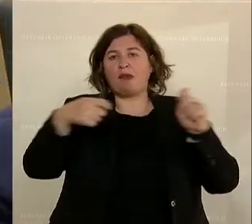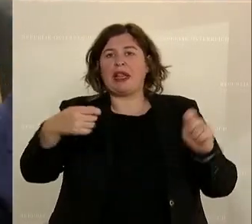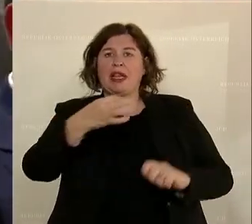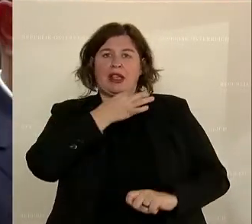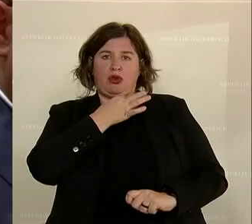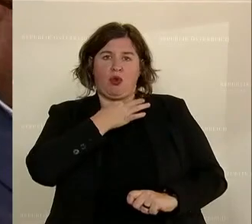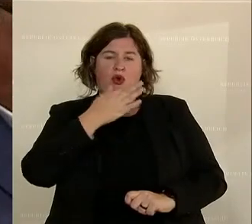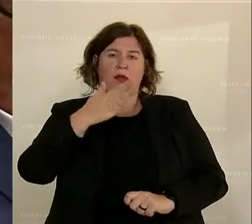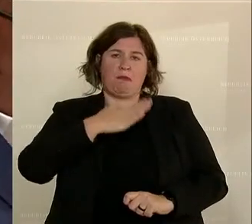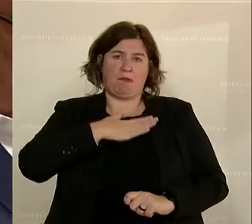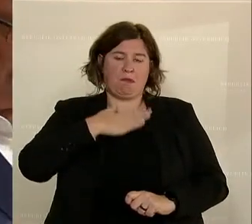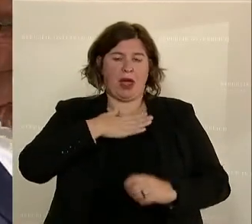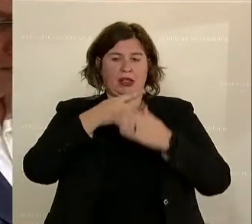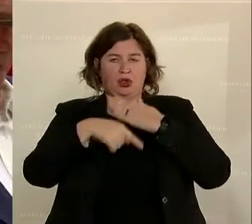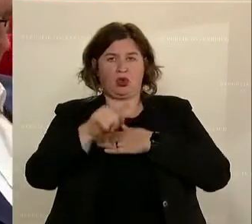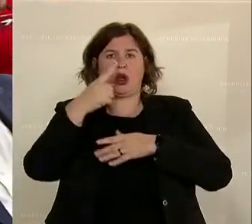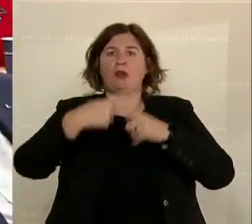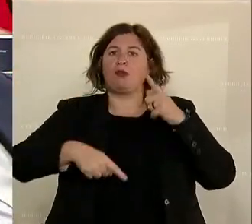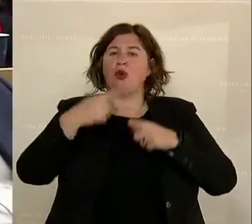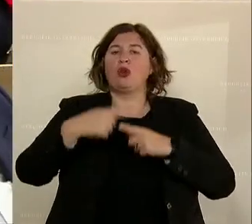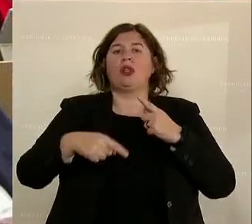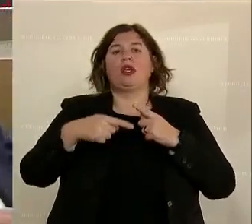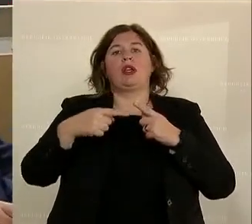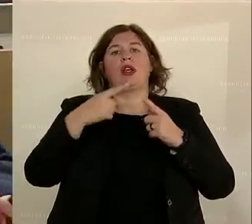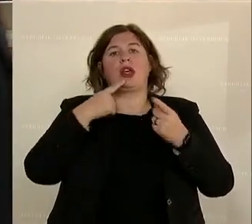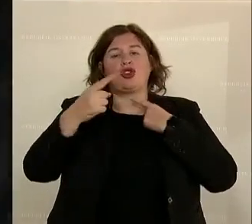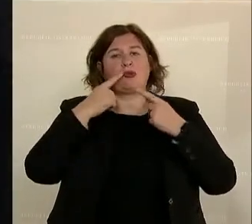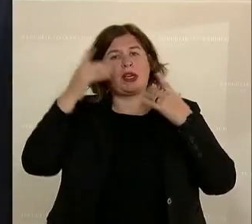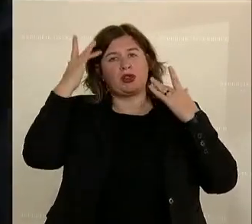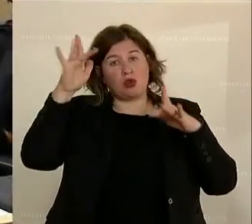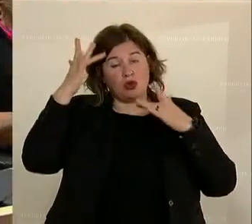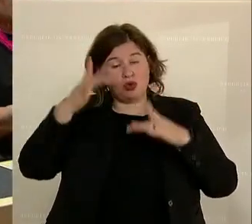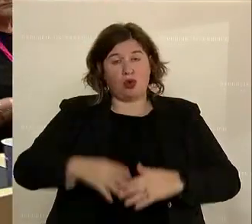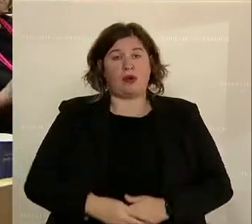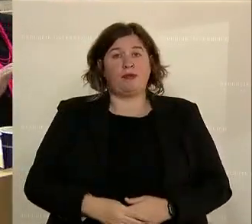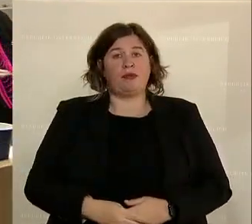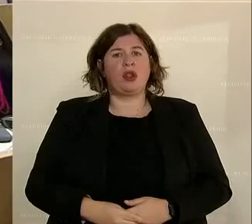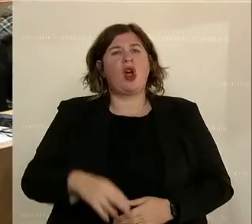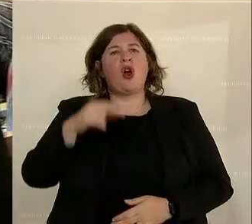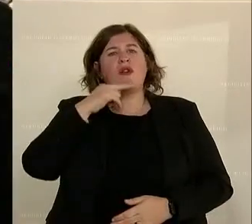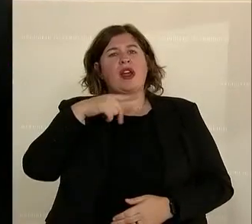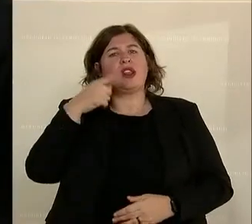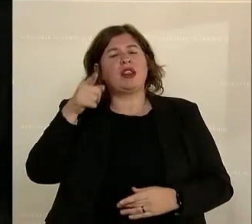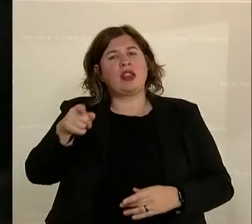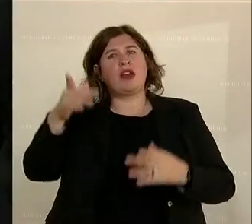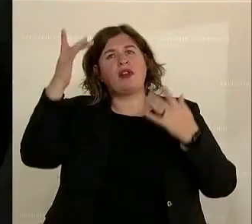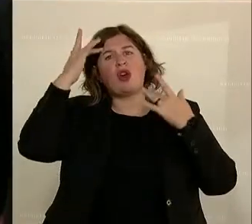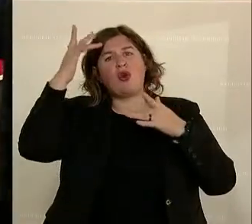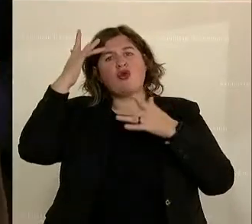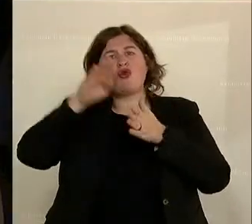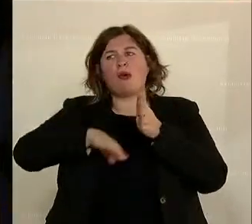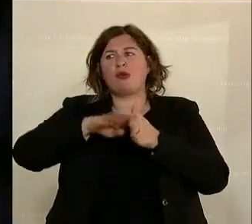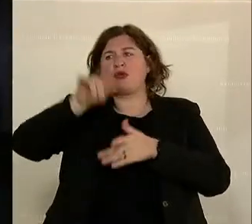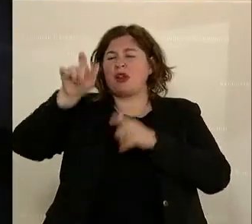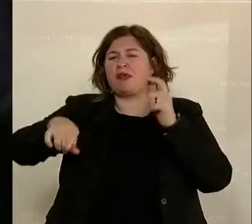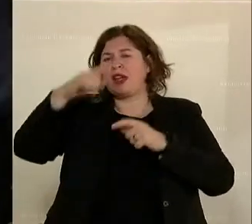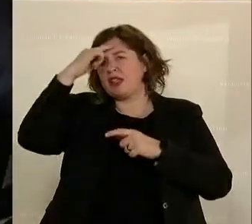ist mein Zugang zur politischen Gesprächskultur. Und wenn ich hier an die Kulturbeschmutzer, die mit ihren